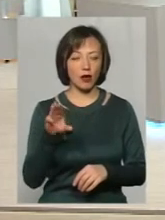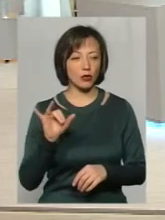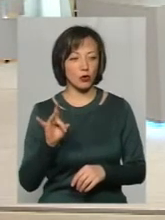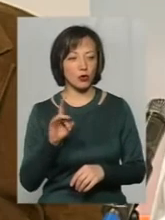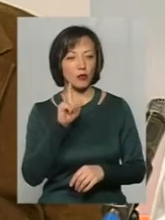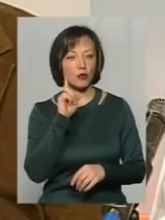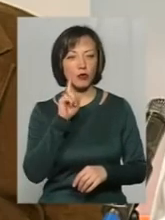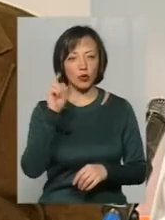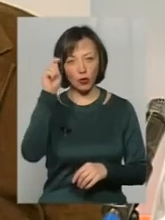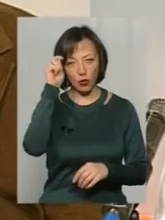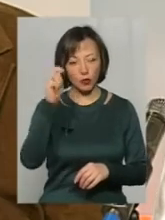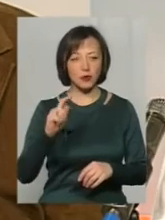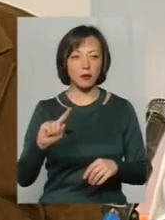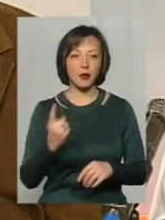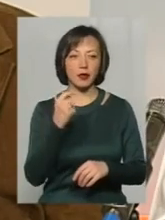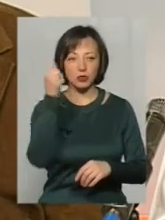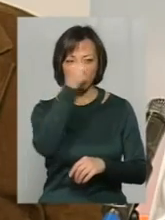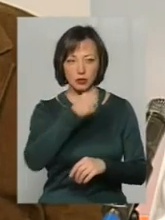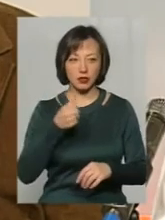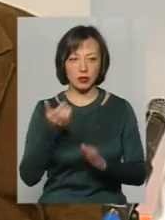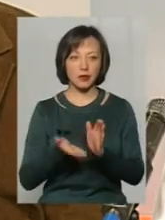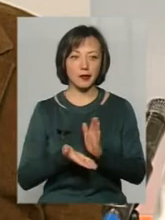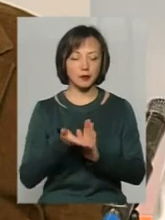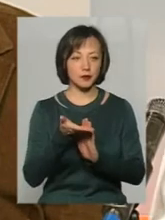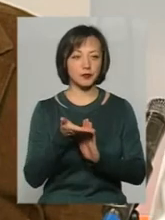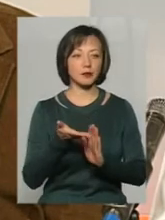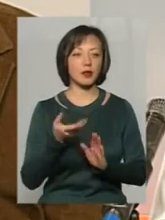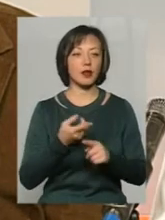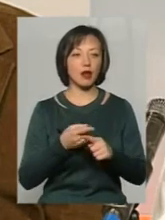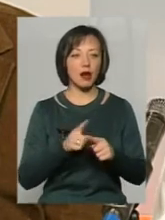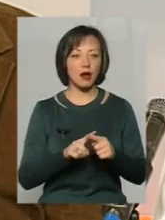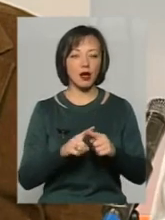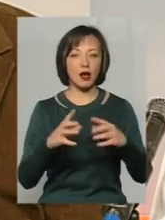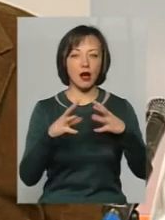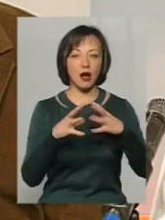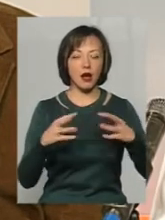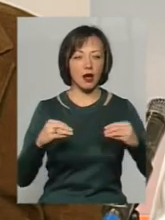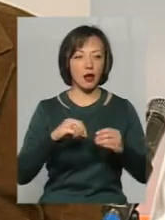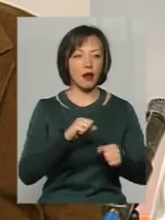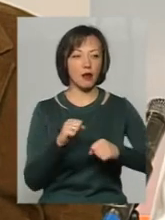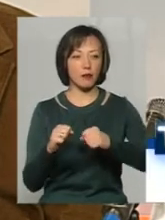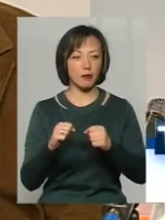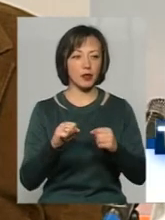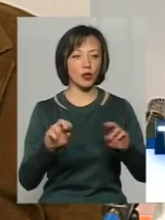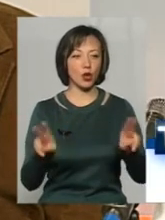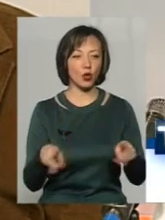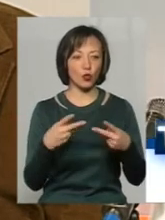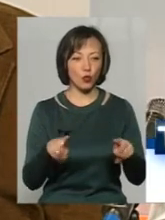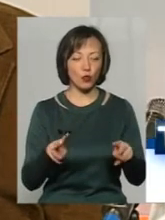попці, які вперше лізі грають, підтягується особливий застав. Гребінний клуб, також наші вихованці,